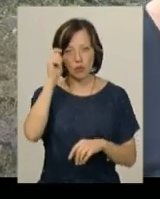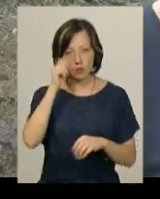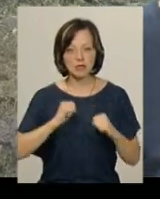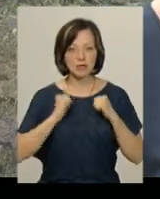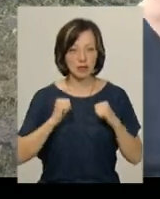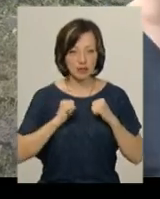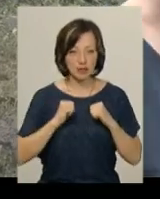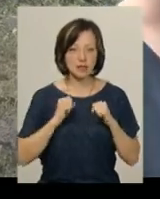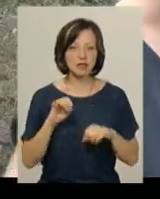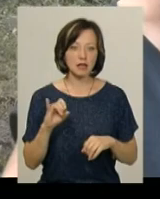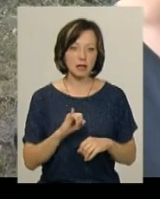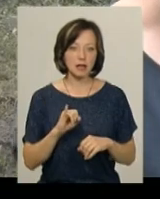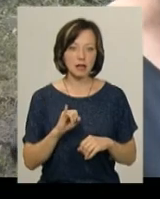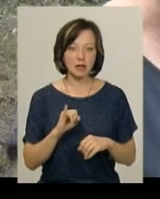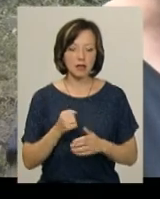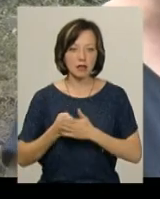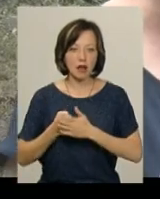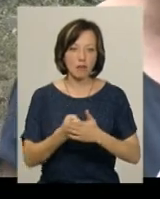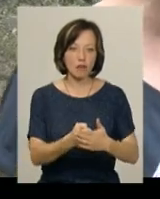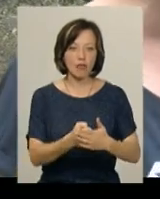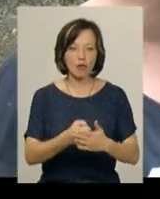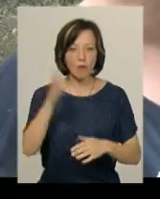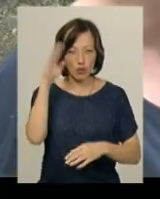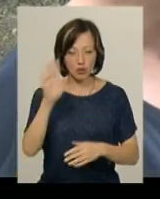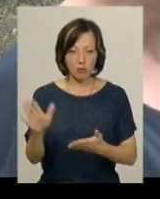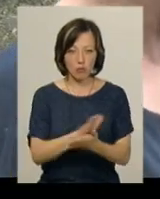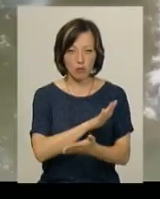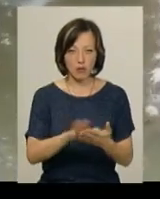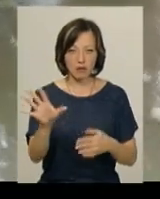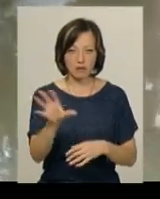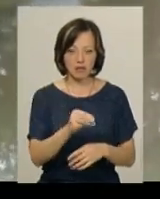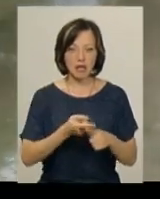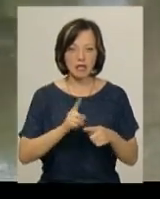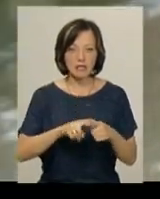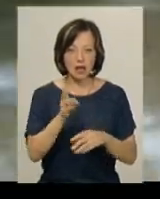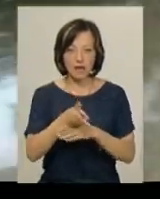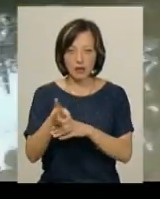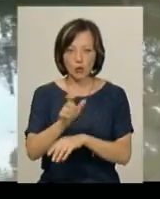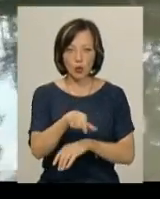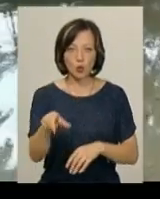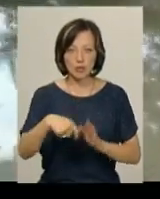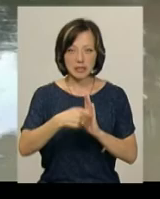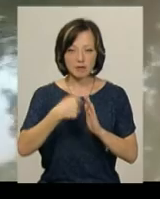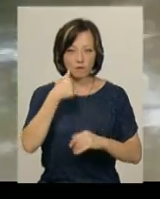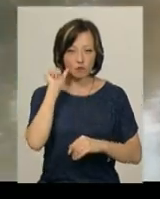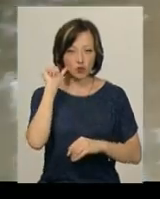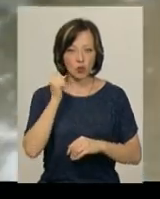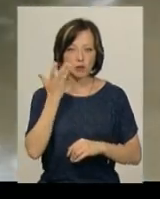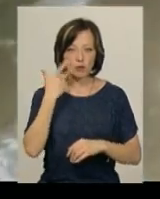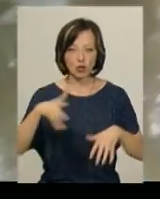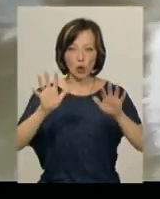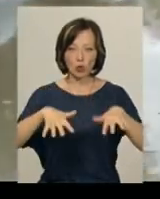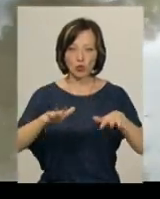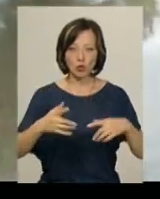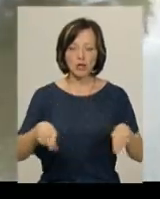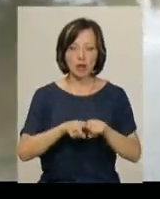старалися, і під напором води ми ще промили все. А це відео, яке мешканці будинку зняли вчора під час дощу.